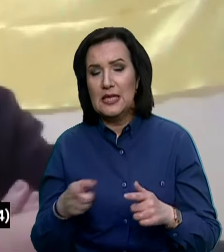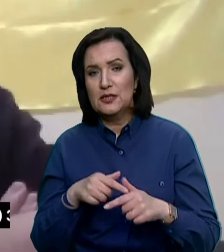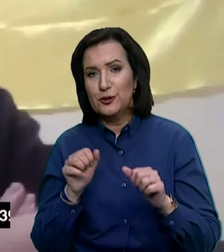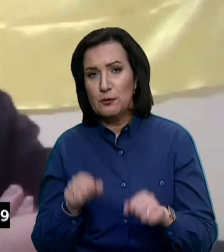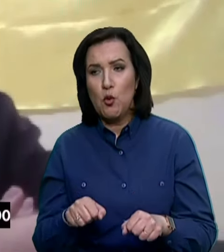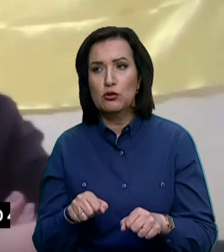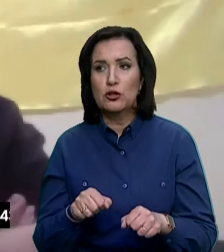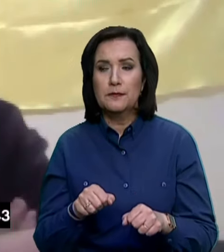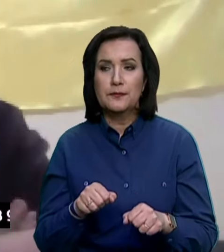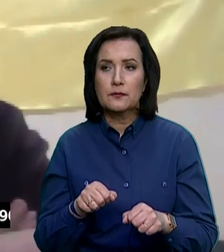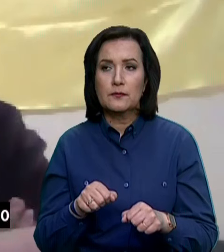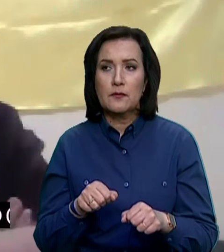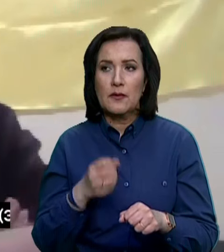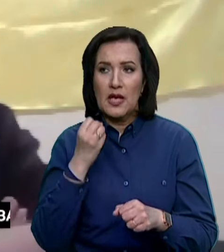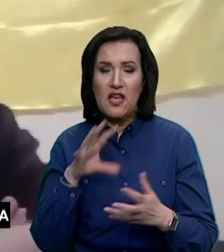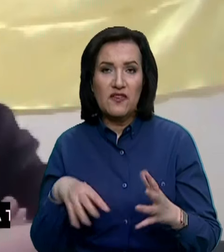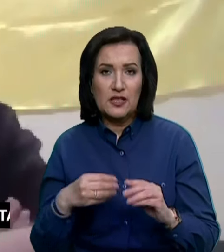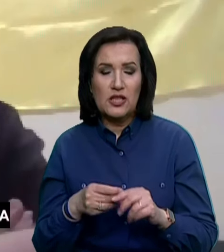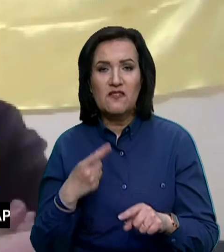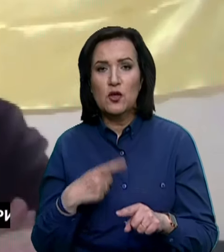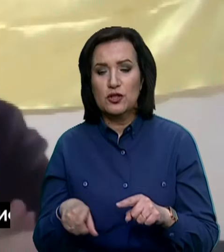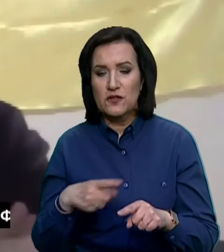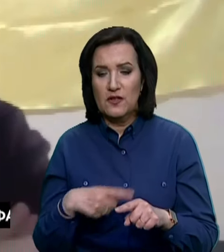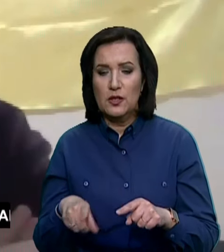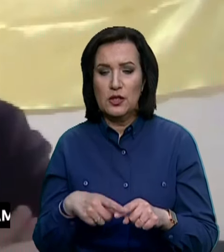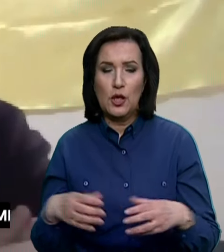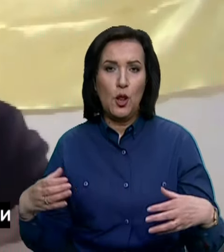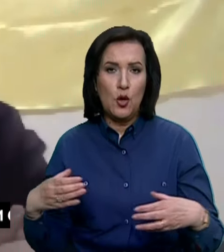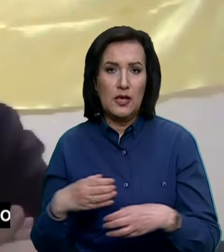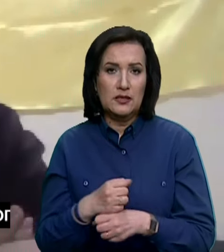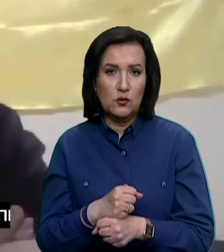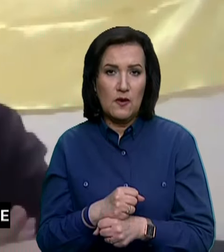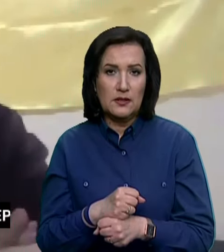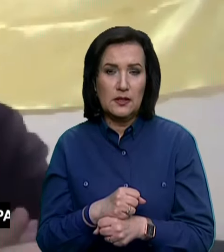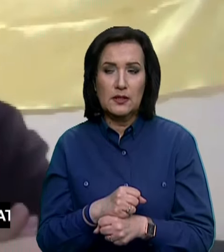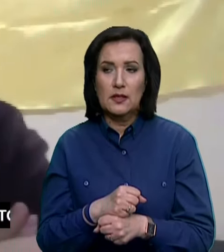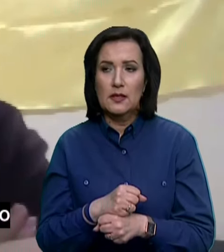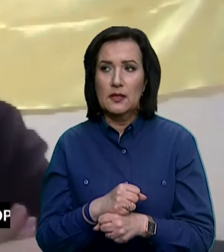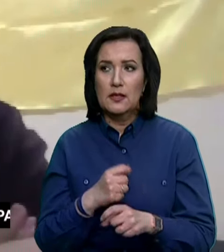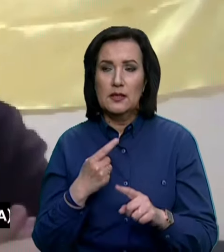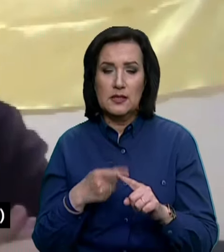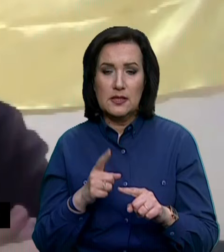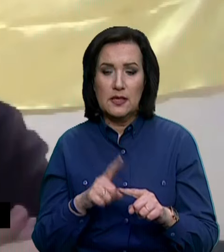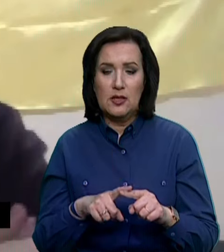чи зможе воно ефективно і швидко локалізувати. Ось цей